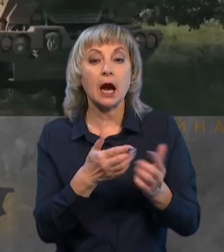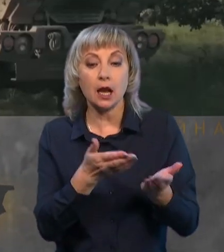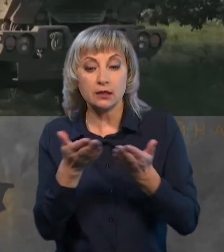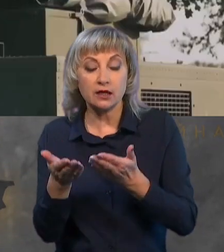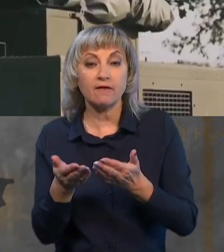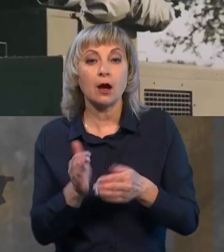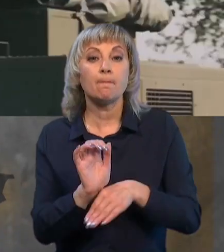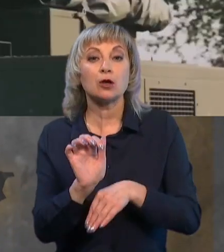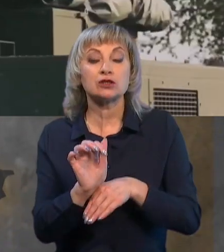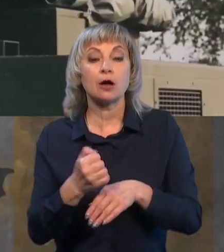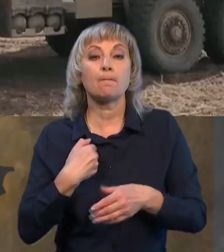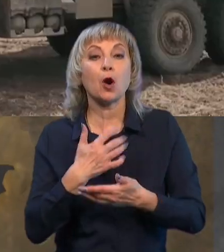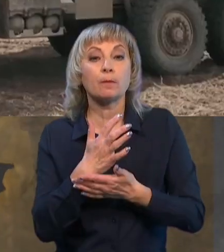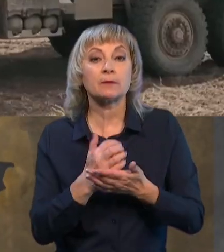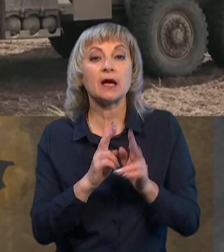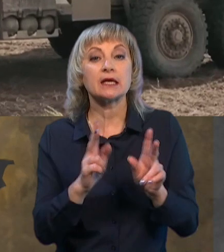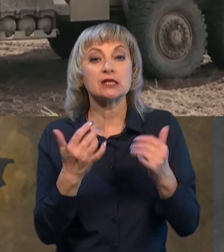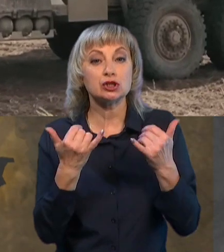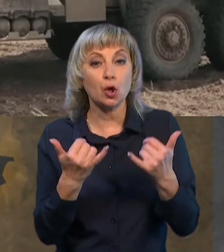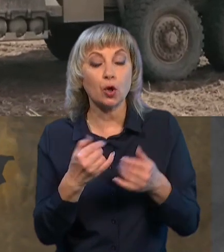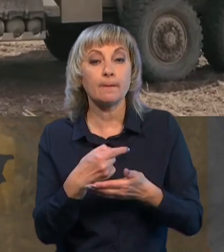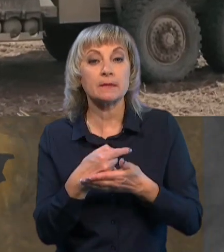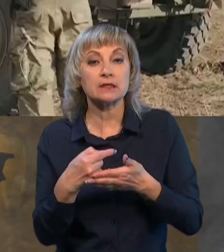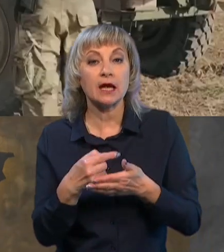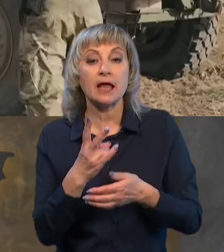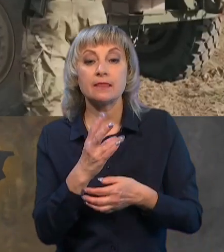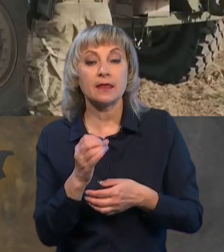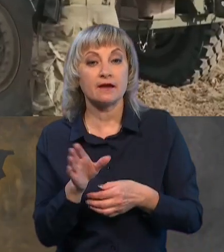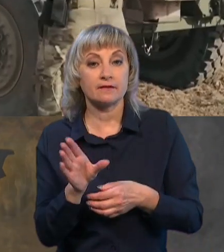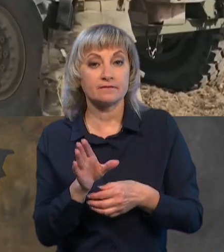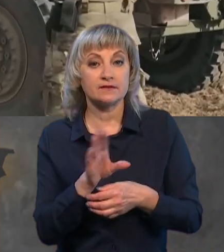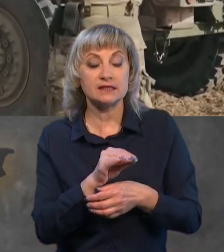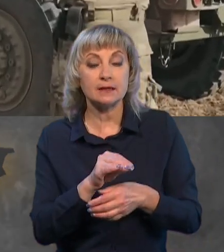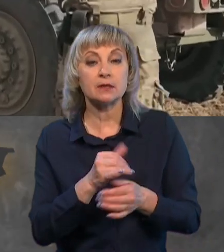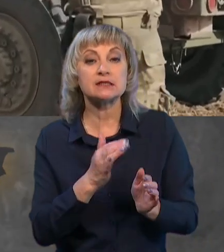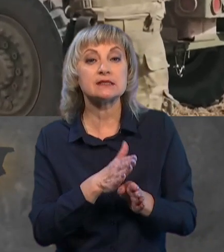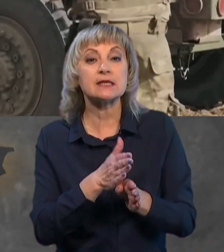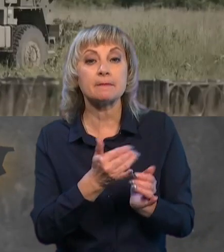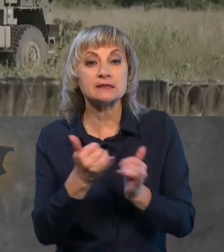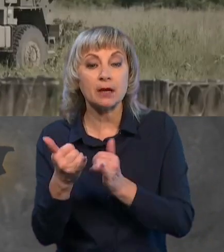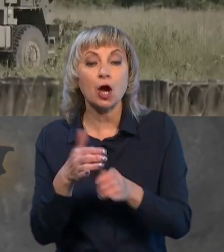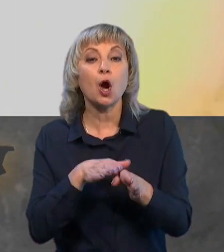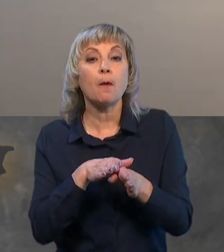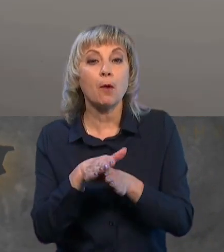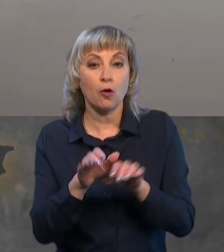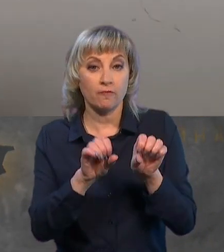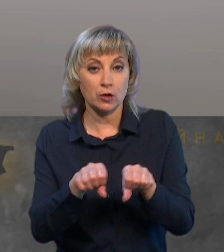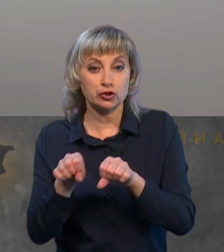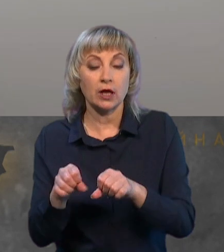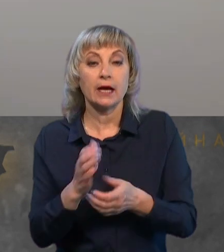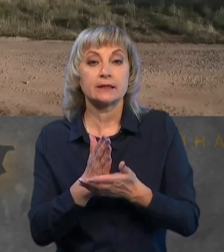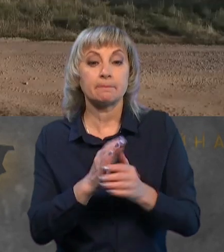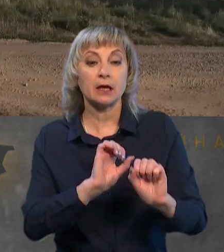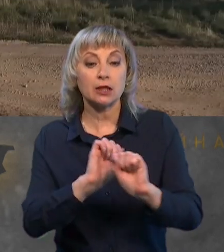поставкам боротьбаси, які сьогодні, я ще раз підкресюю, не зовсім забезпеченими, ну, повних можливостей. Тримати